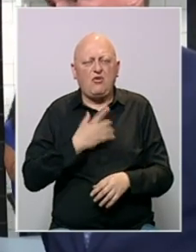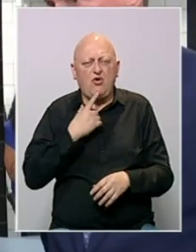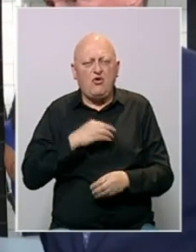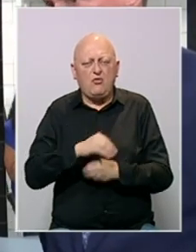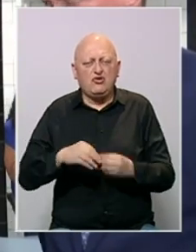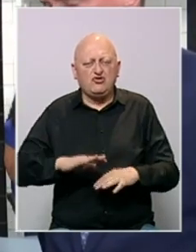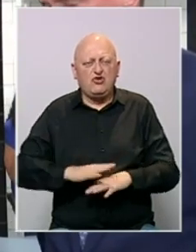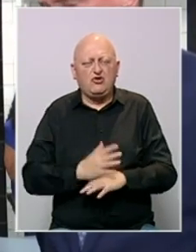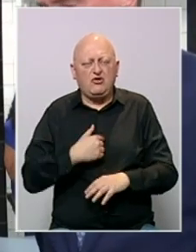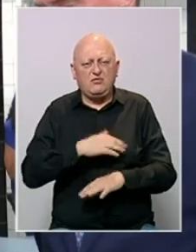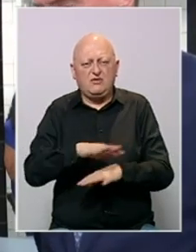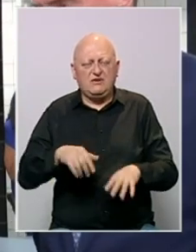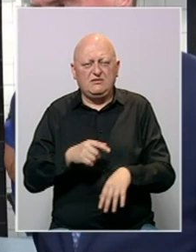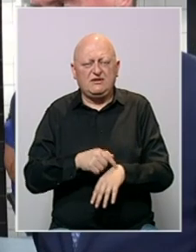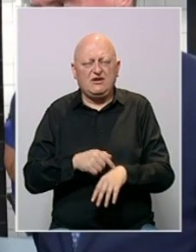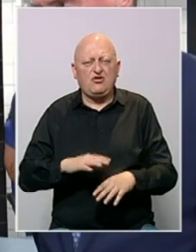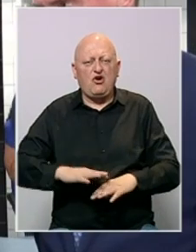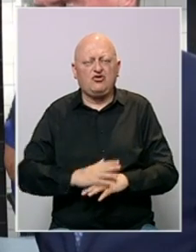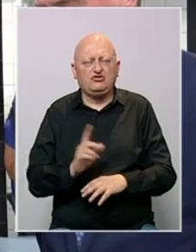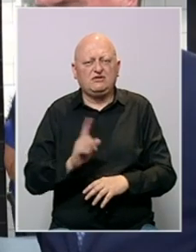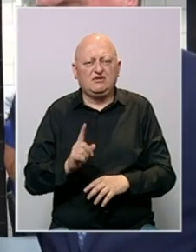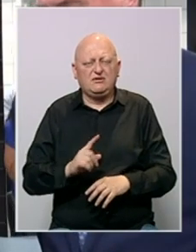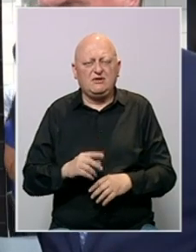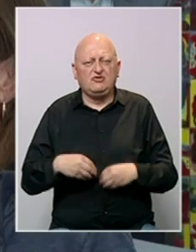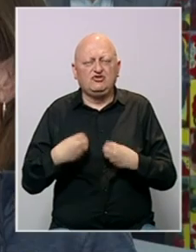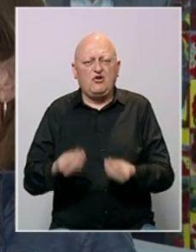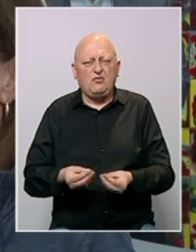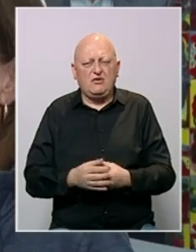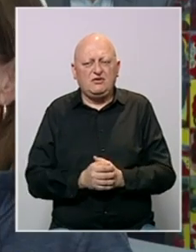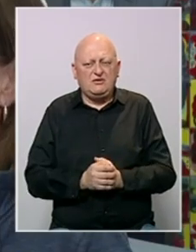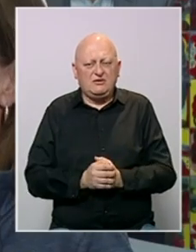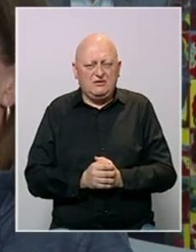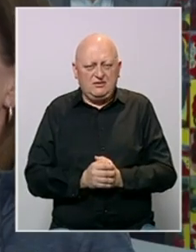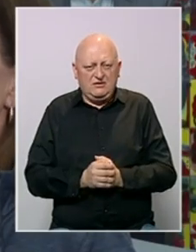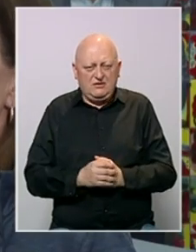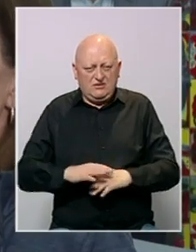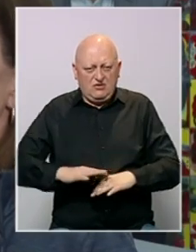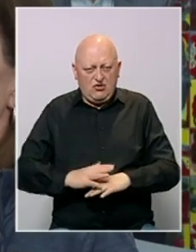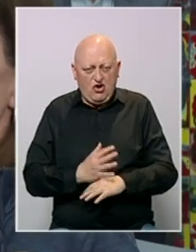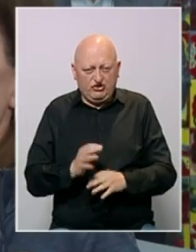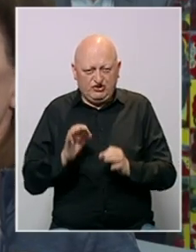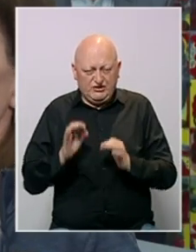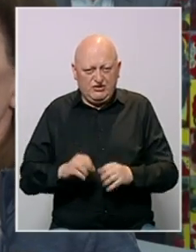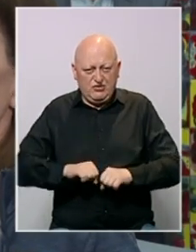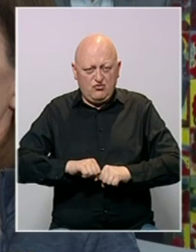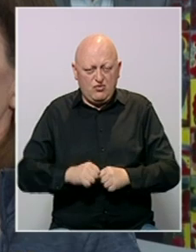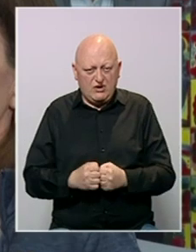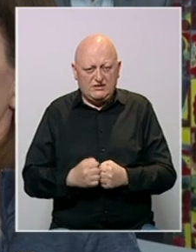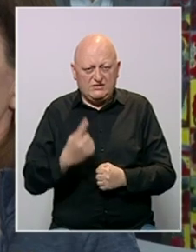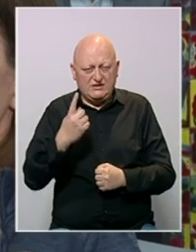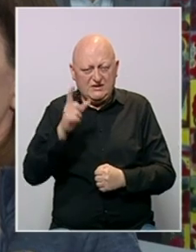osjećaju i koju svi mi trenutno osjećamo ne može se ni objasniti. Osjećaj sigurnosti ugrozio je